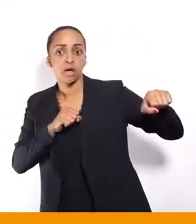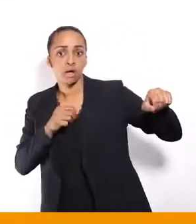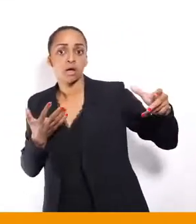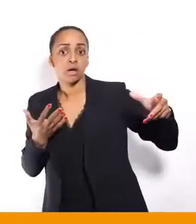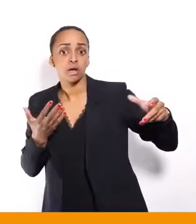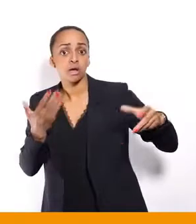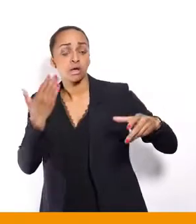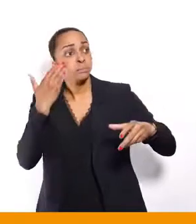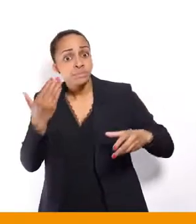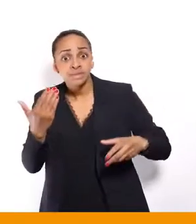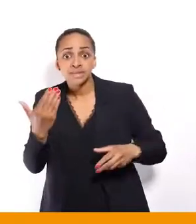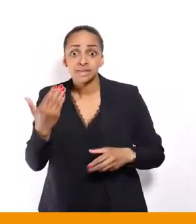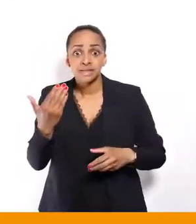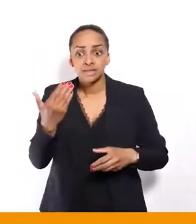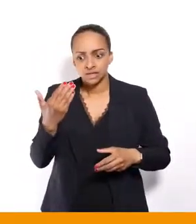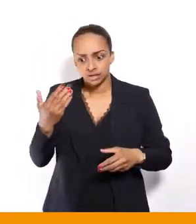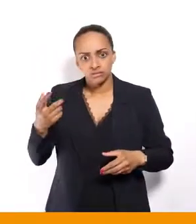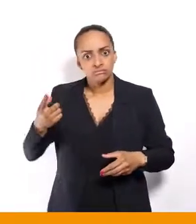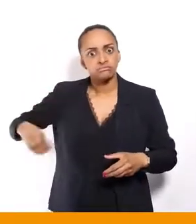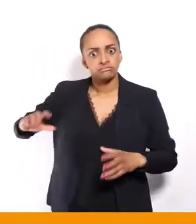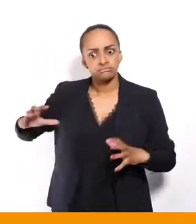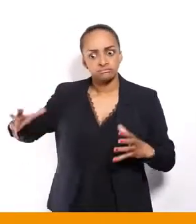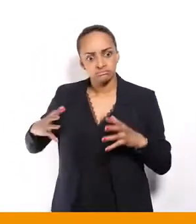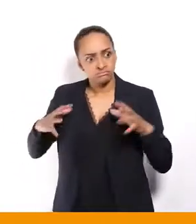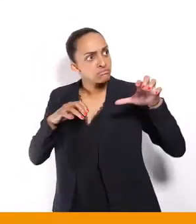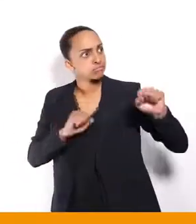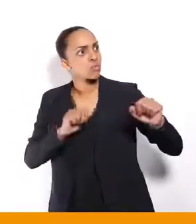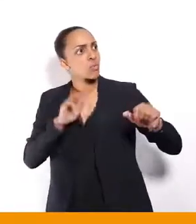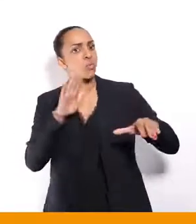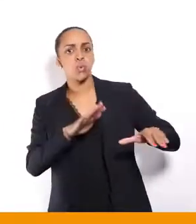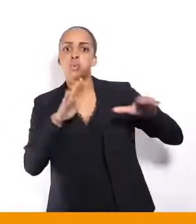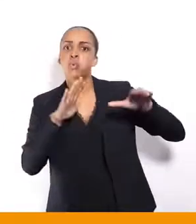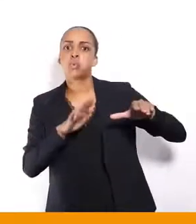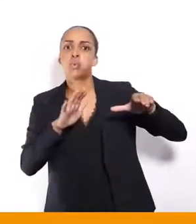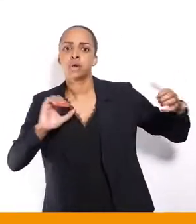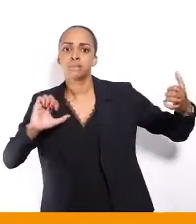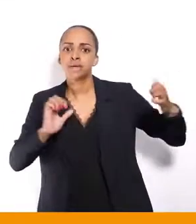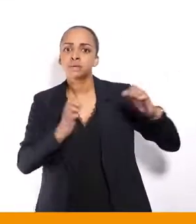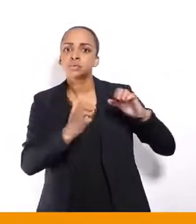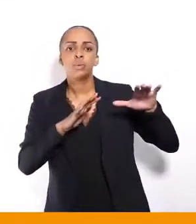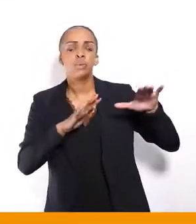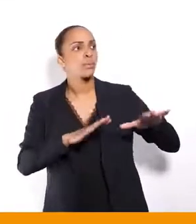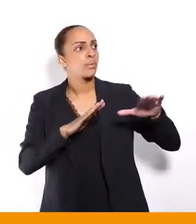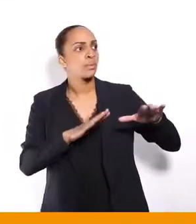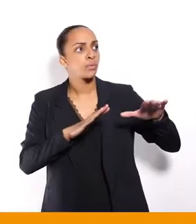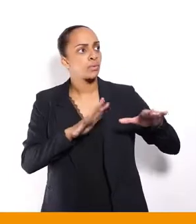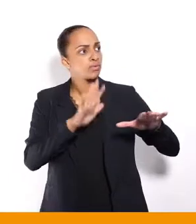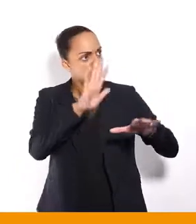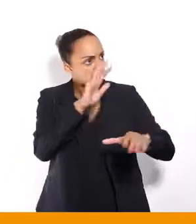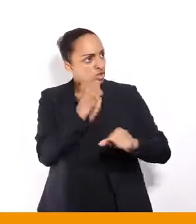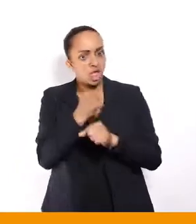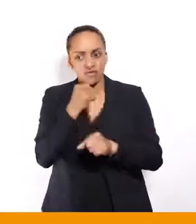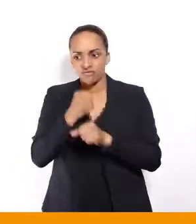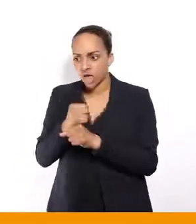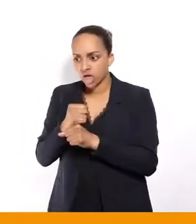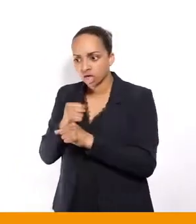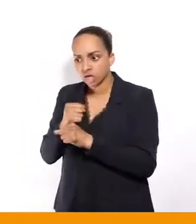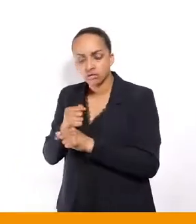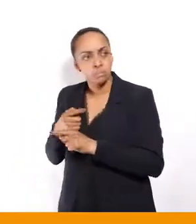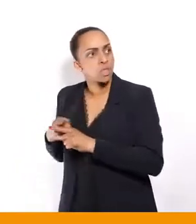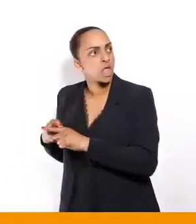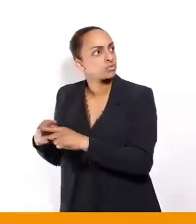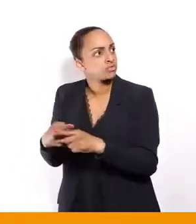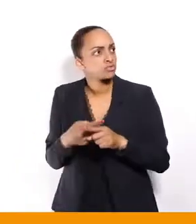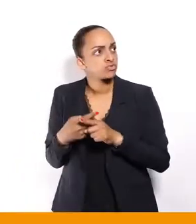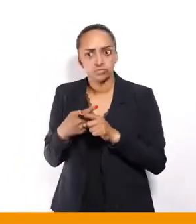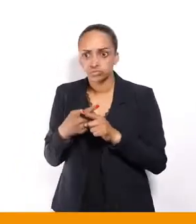arrive à imposer que cette pression, elle se relâche, qu'y compris on répartisse le travail, qu'on crée des emplois,